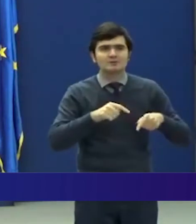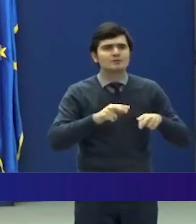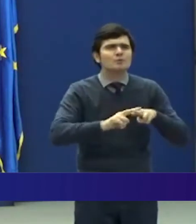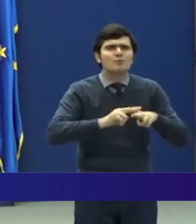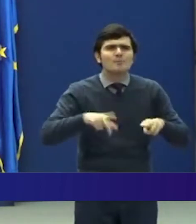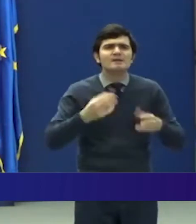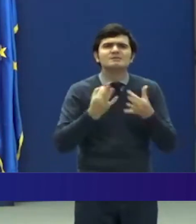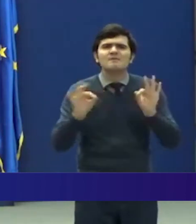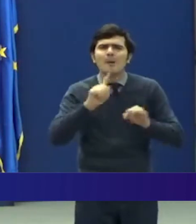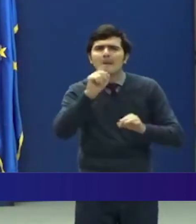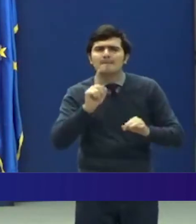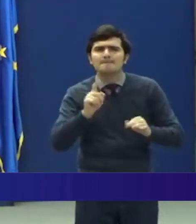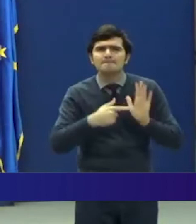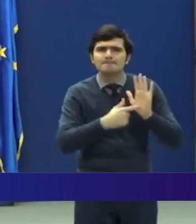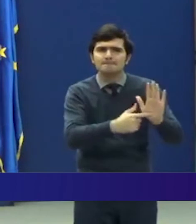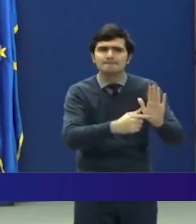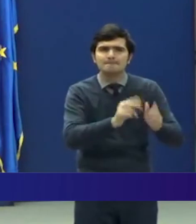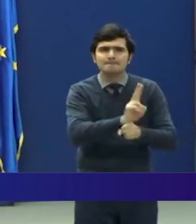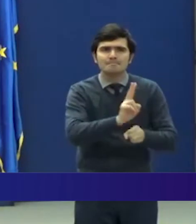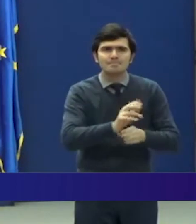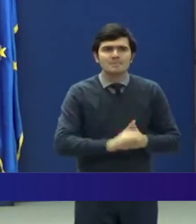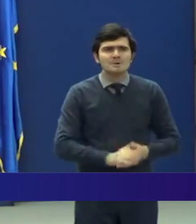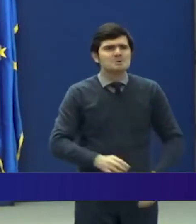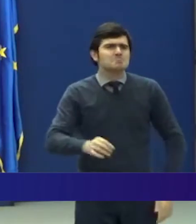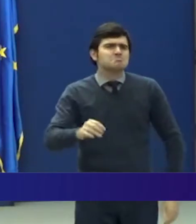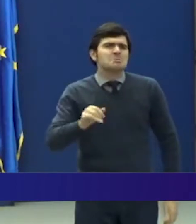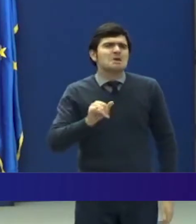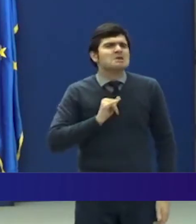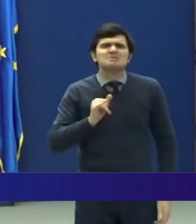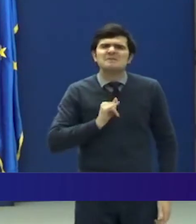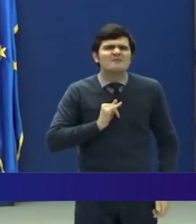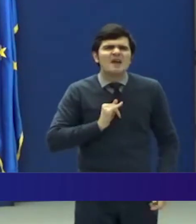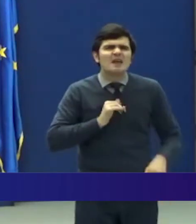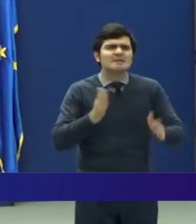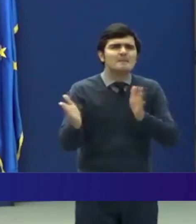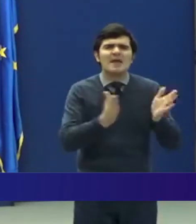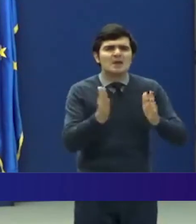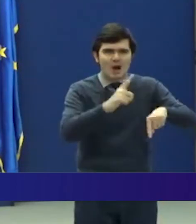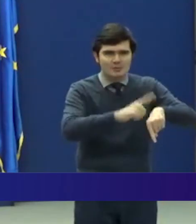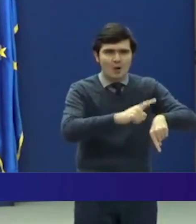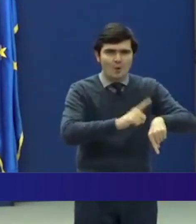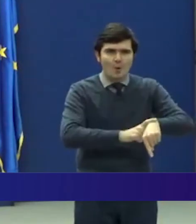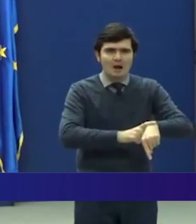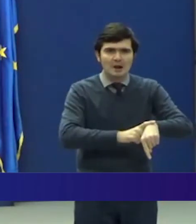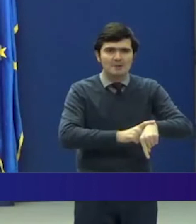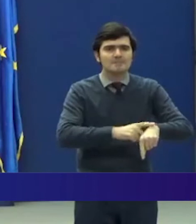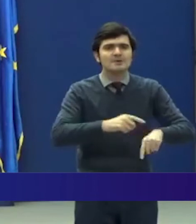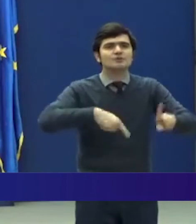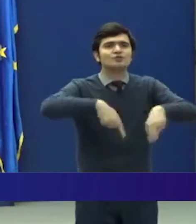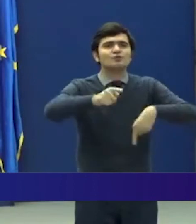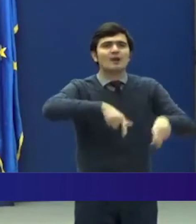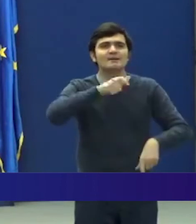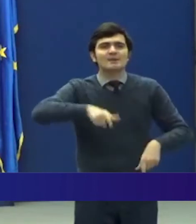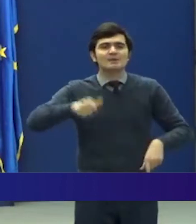următoarele situații. Indiferent de intervalul orar, circulația persoanelor care